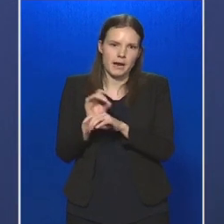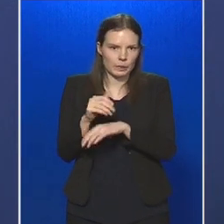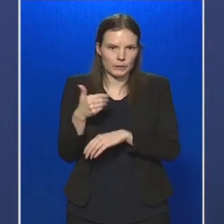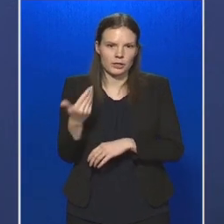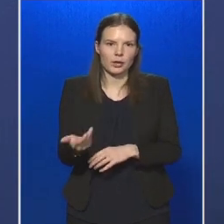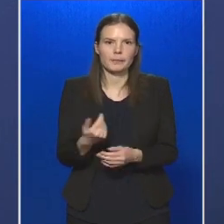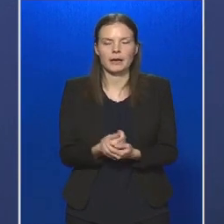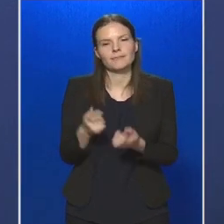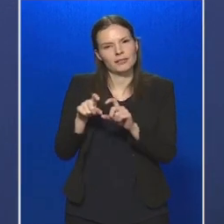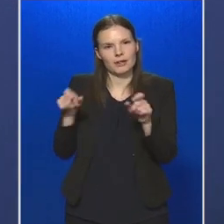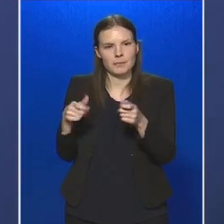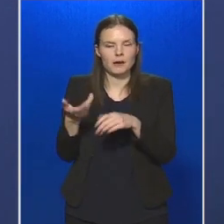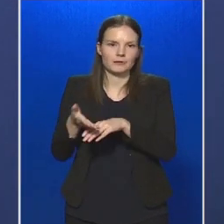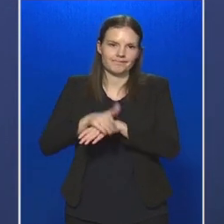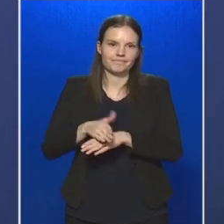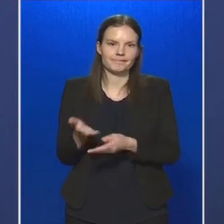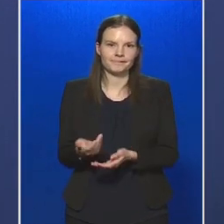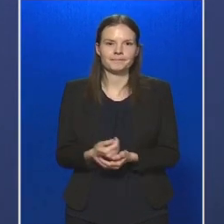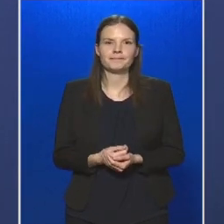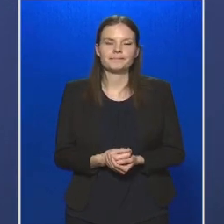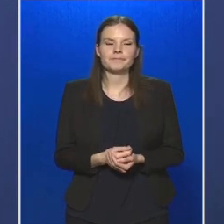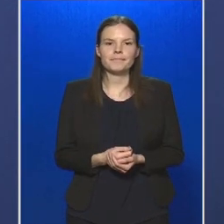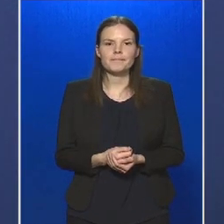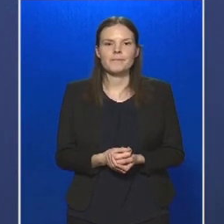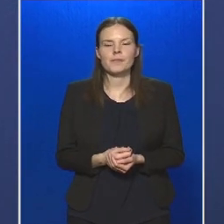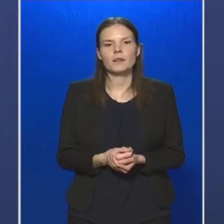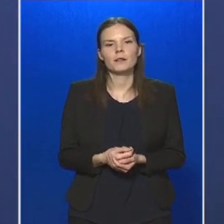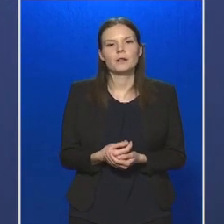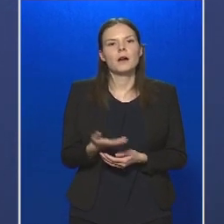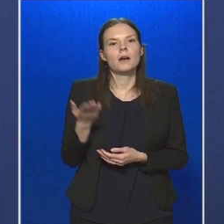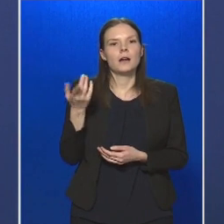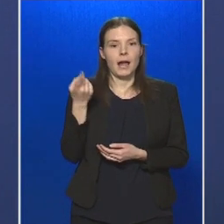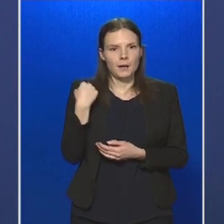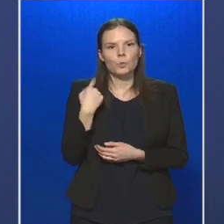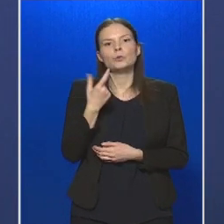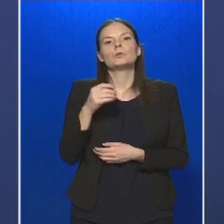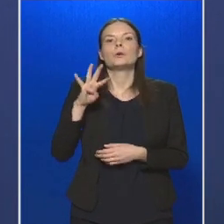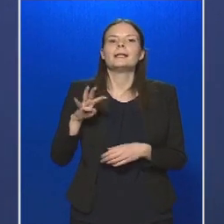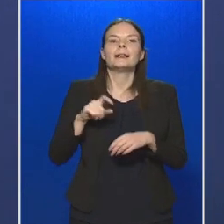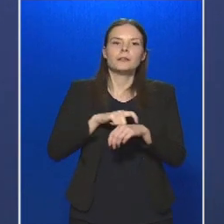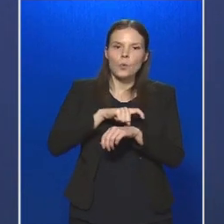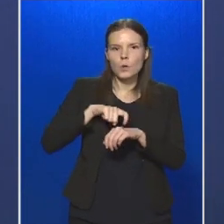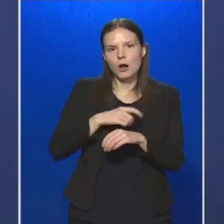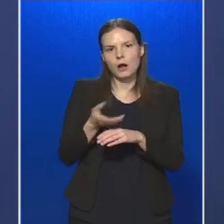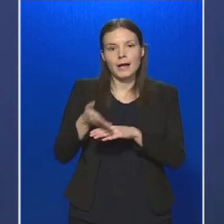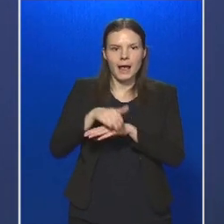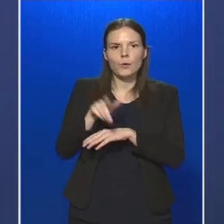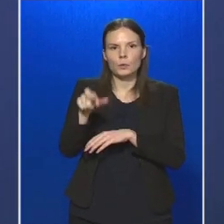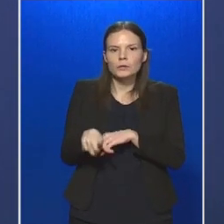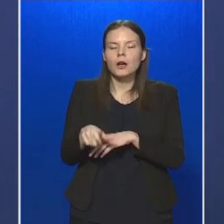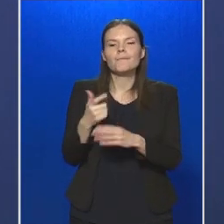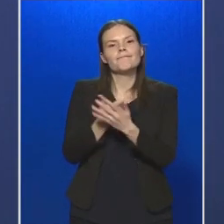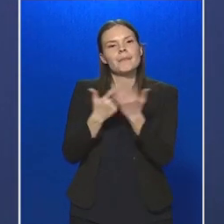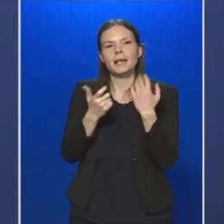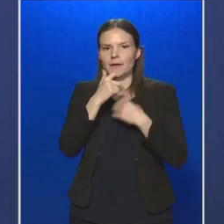és ez okozta a halálukat. Az elmúlt 24 óra elhúnytja egy 70